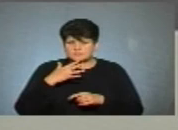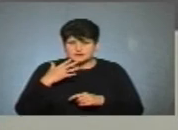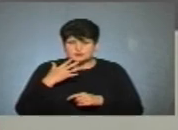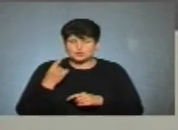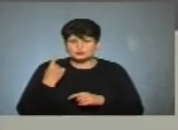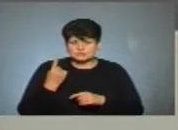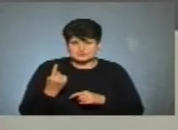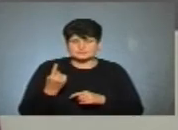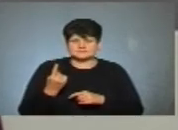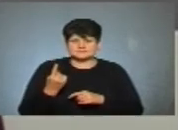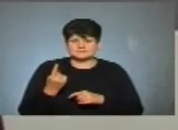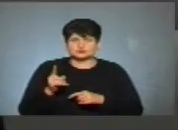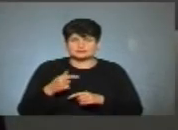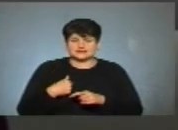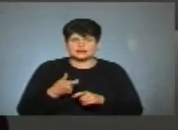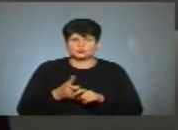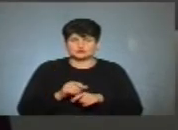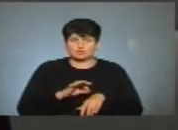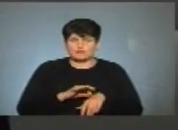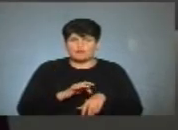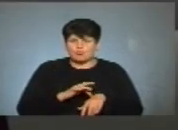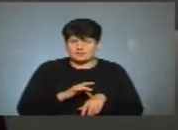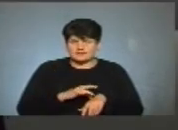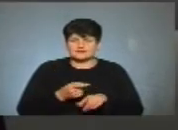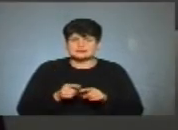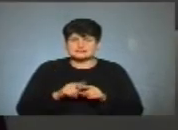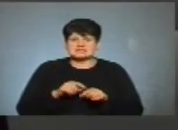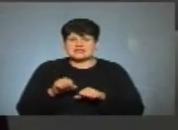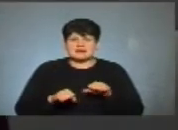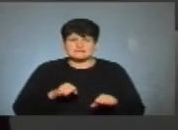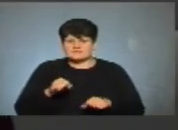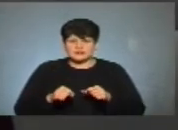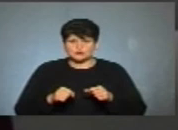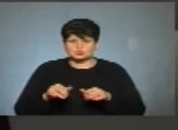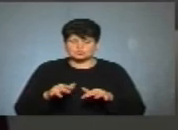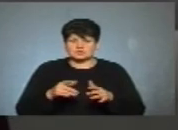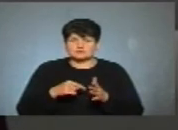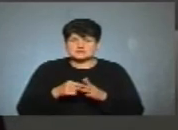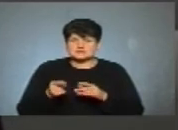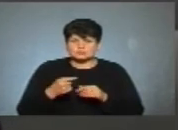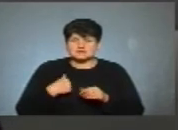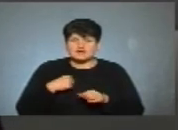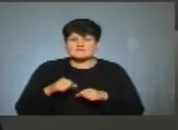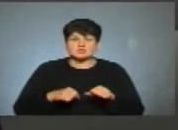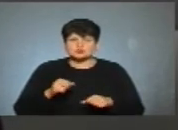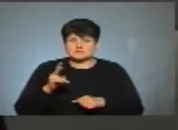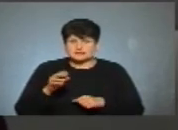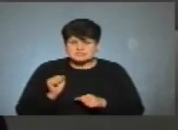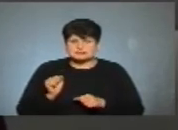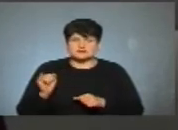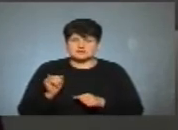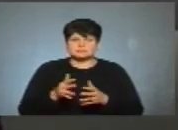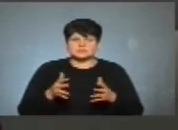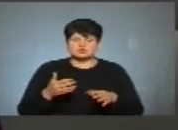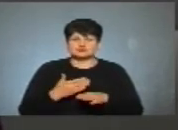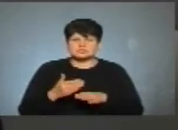один з таких, що мене дуже болить і найбільш мені близький, це велоінфраструктура міста Тернополя. Тому що в мене є діти, я сама велосипедистка і